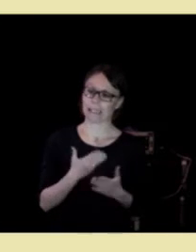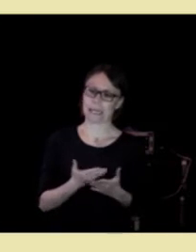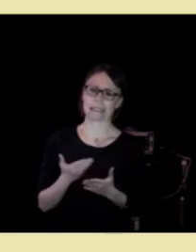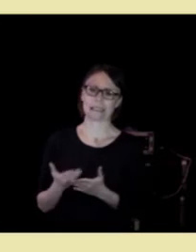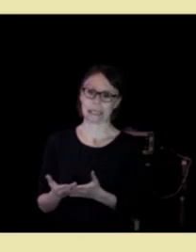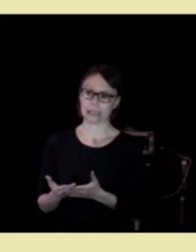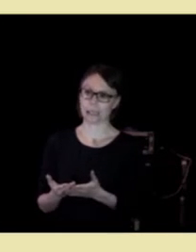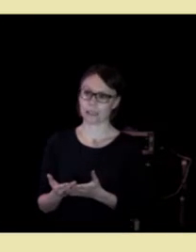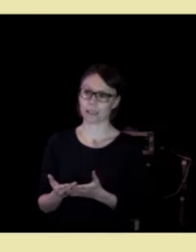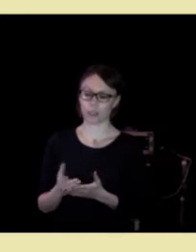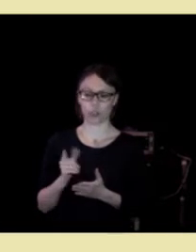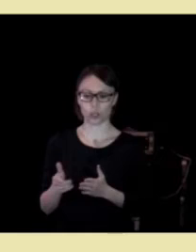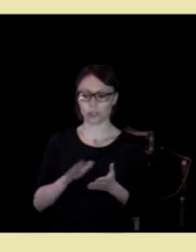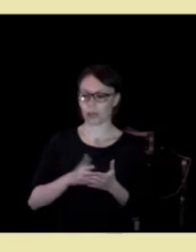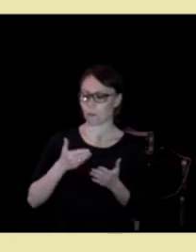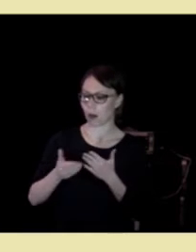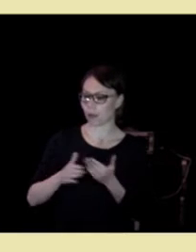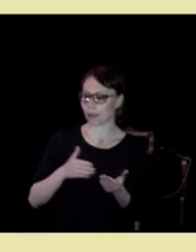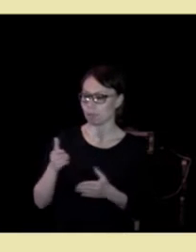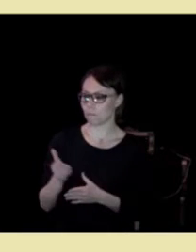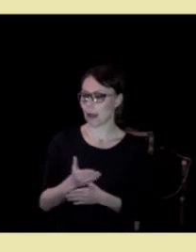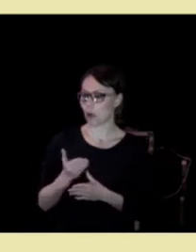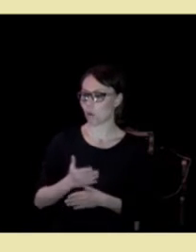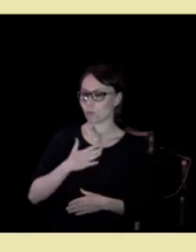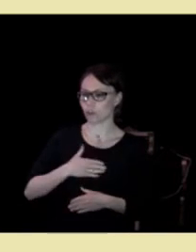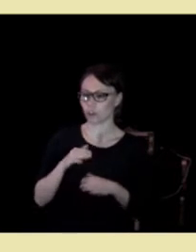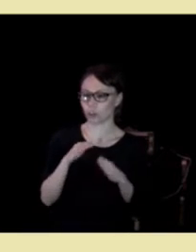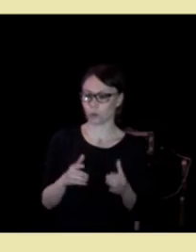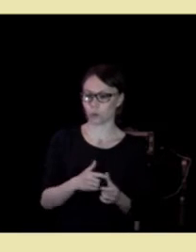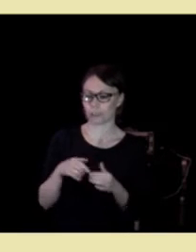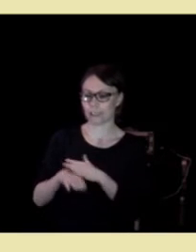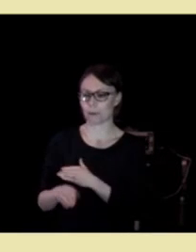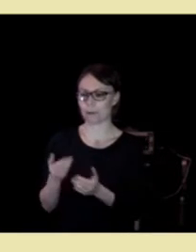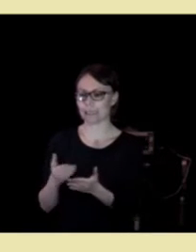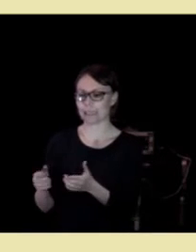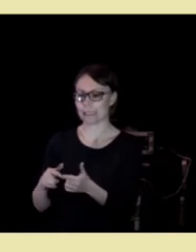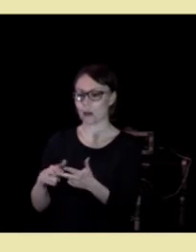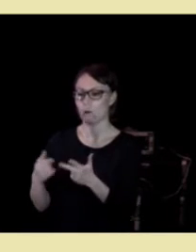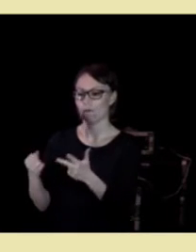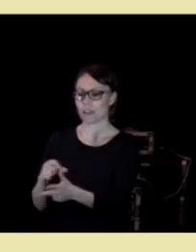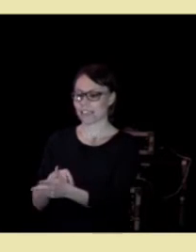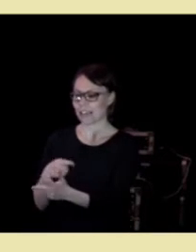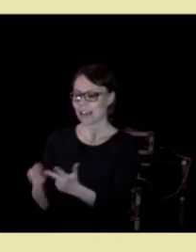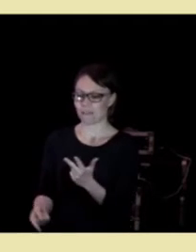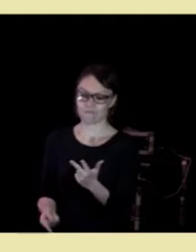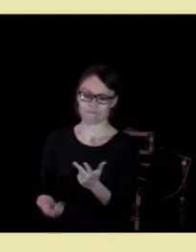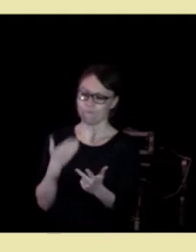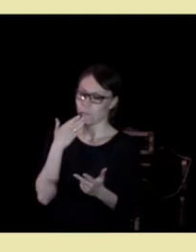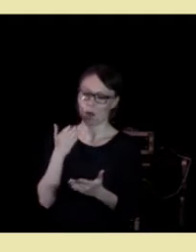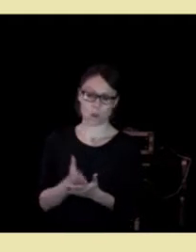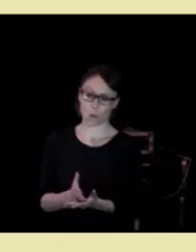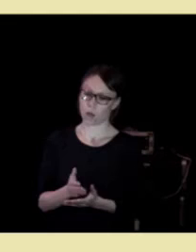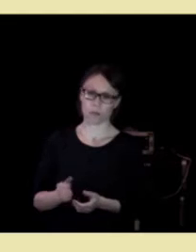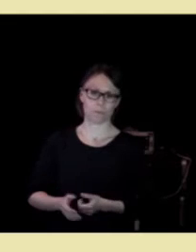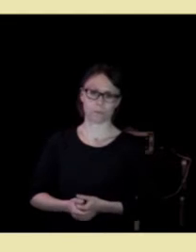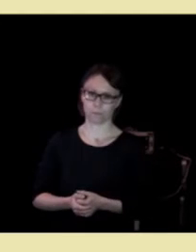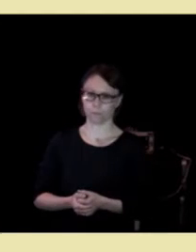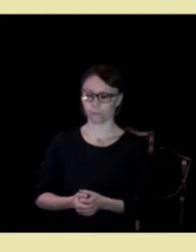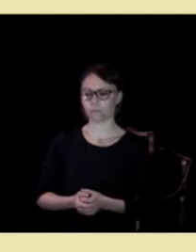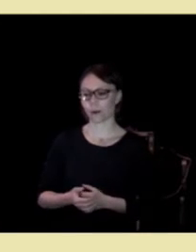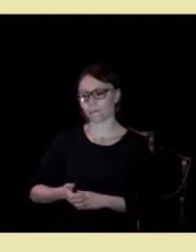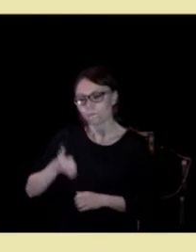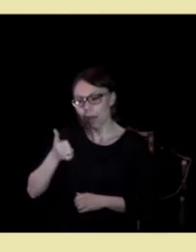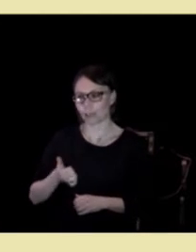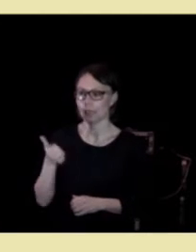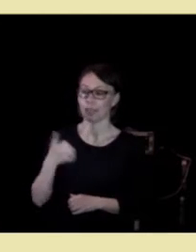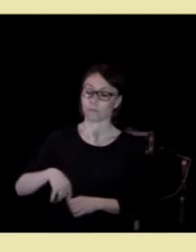fordi samhandlinger mellom sykehus, hjemmetjenester og fastlege ikke er god nok. Det er svært viktig